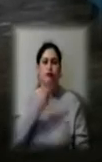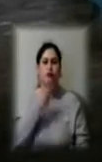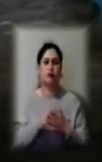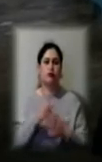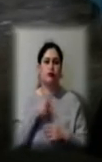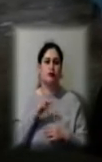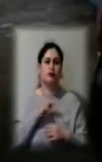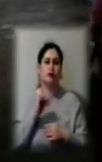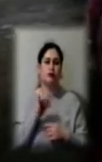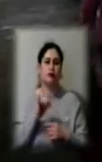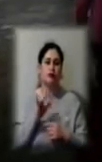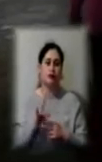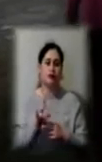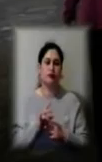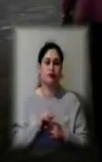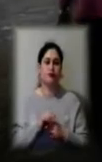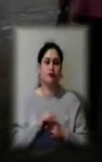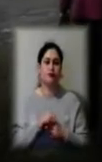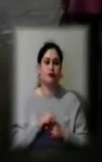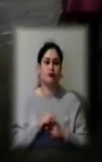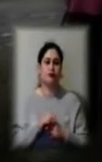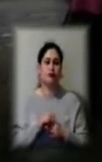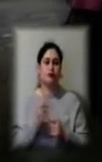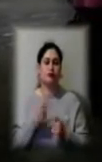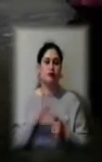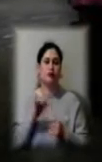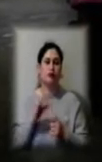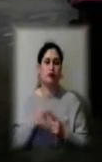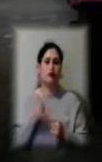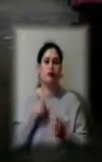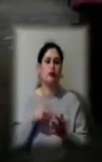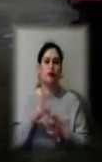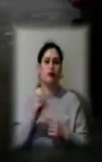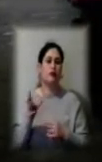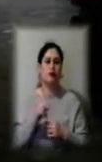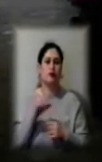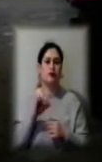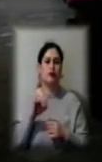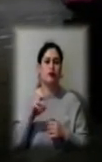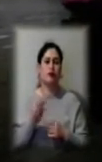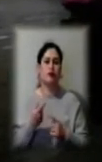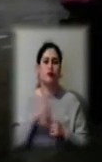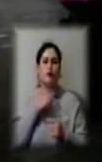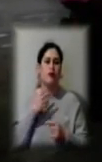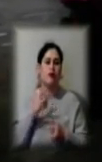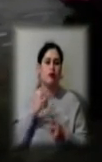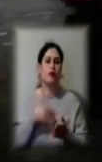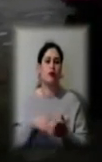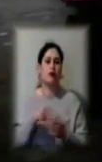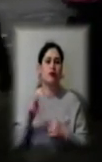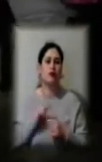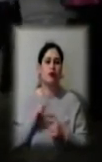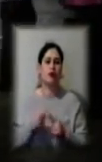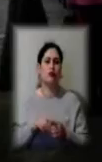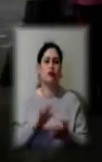Ви бачите, як ми працюємо у карантині. В карантин у нас вийшли не всі підприємці, бо багато хто відмовився працювати у таких умовах.